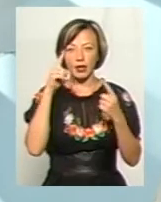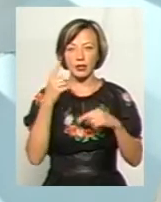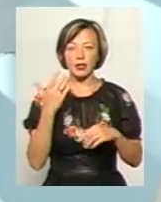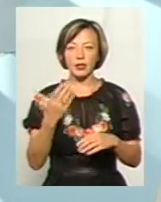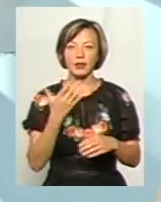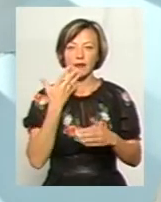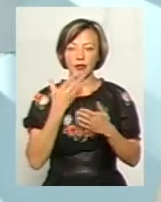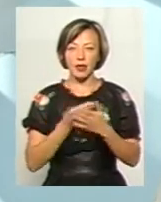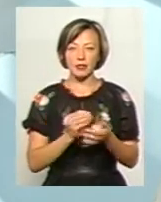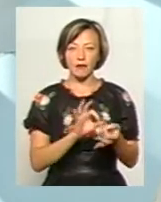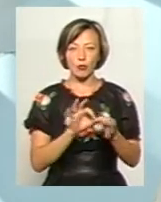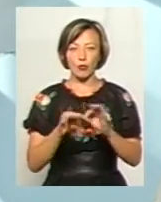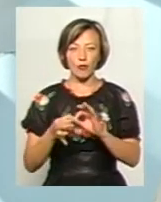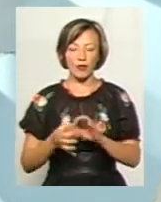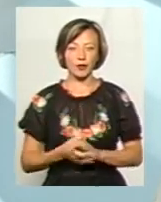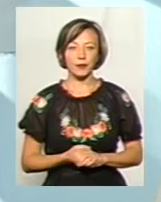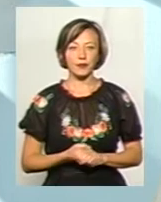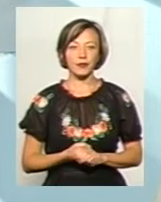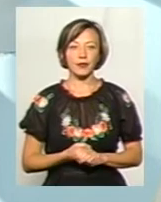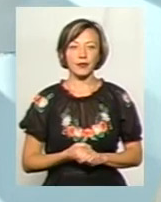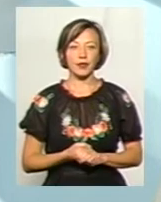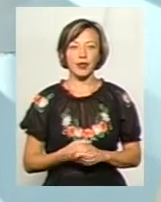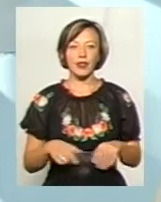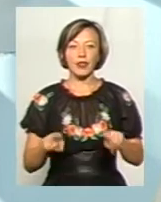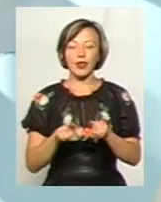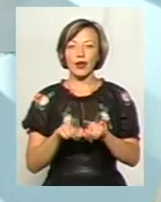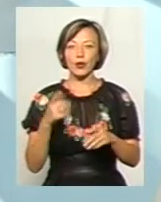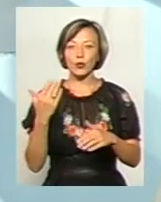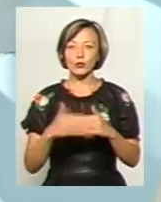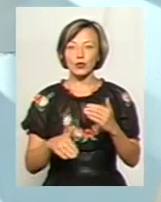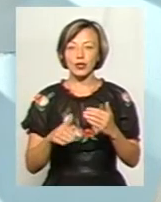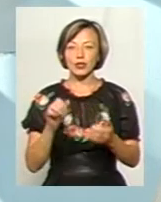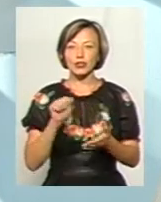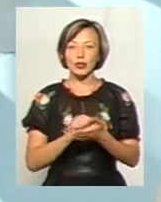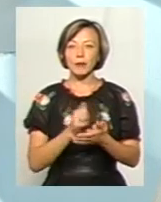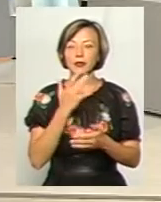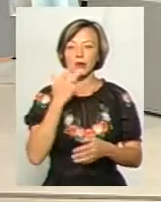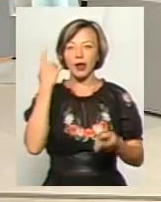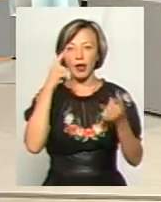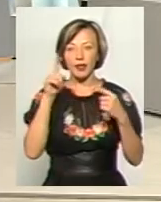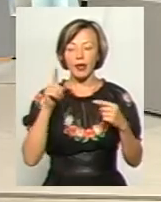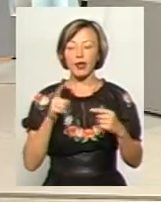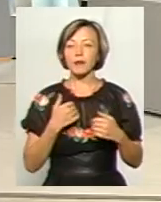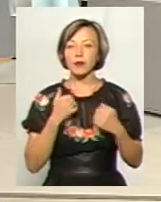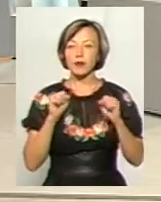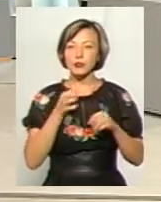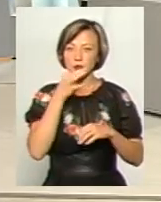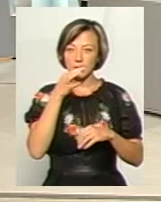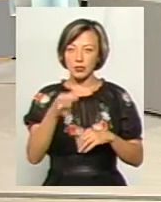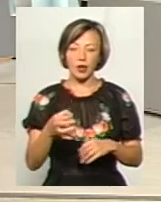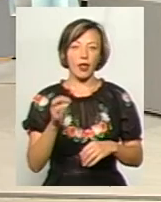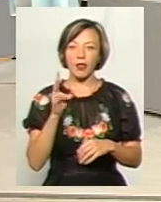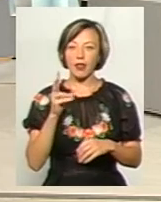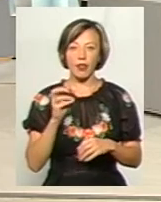формулювання, сам цей такий штамп вже з національної ідеї. Але ми сьогодні можемо сказати, що не